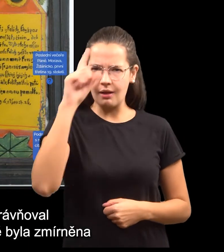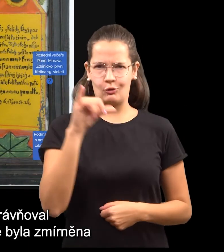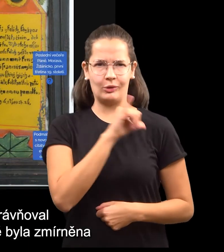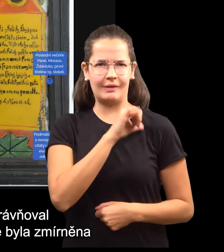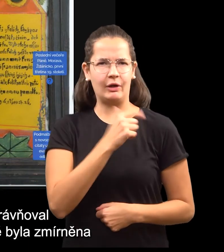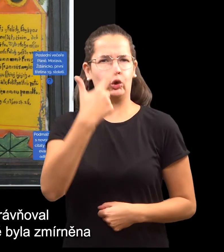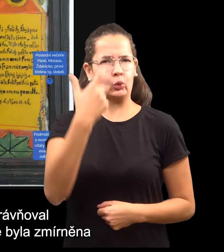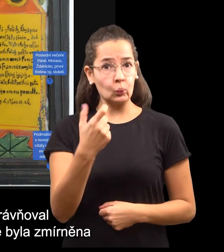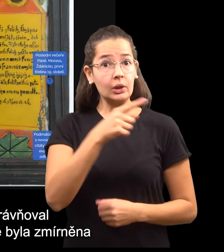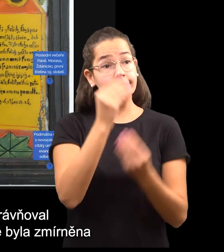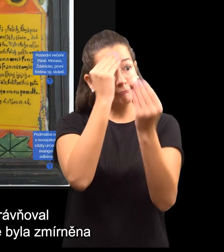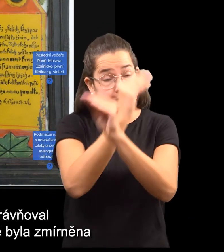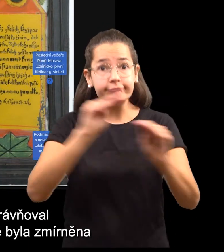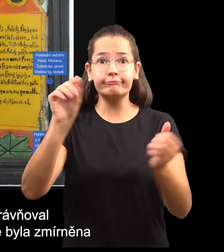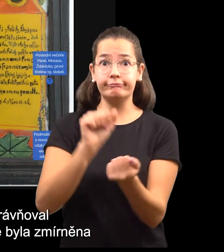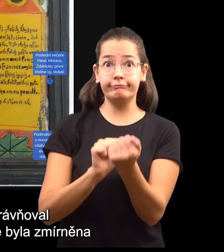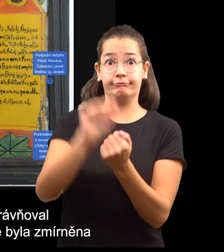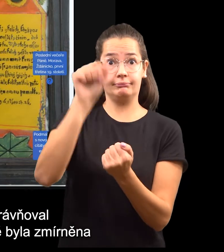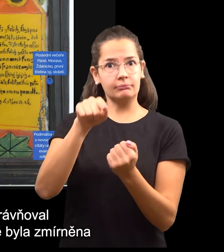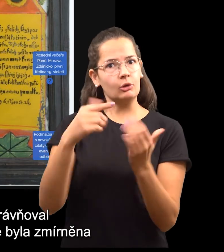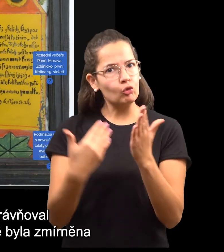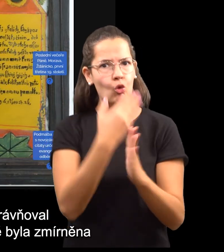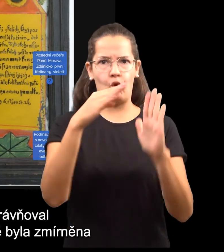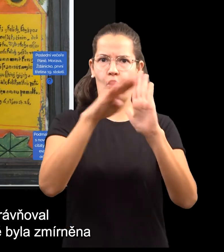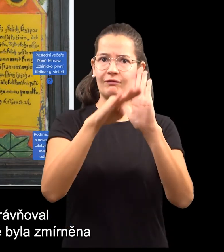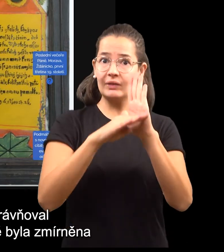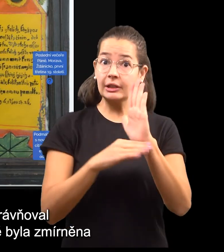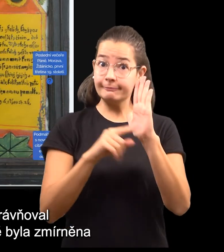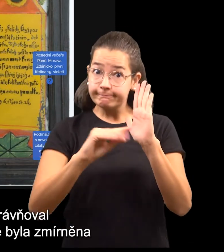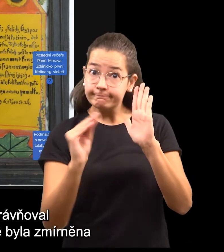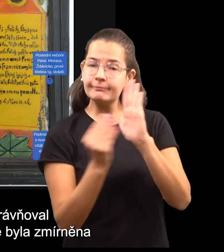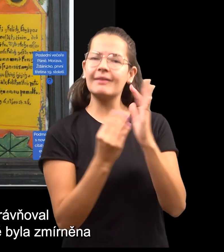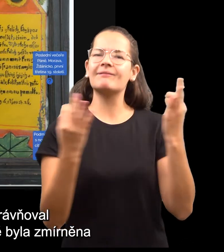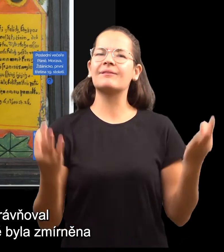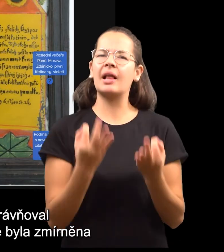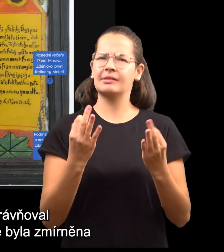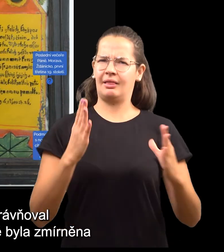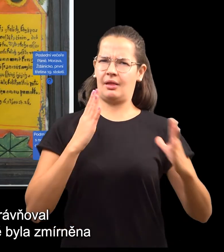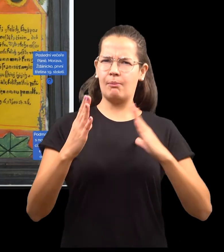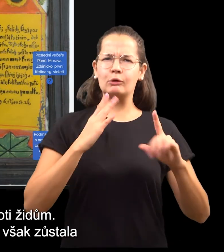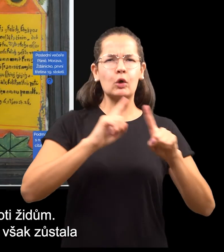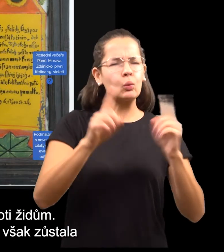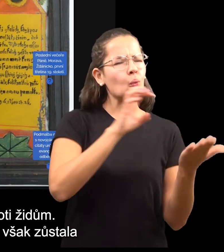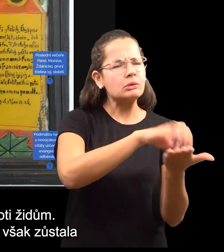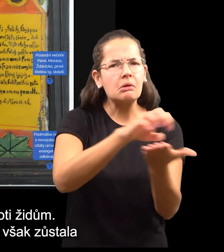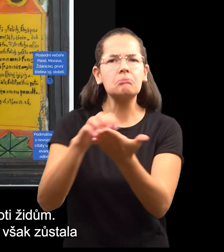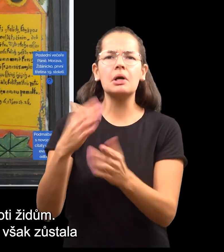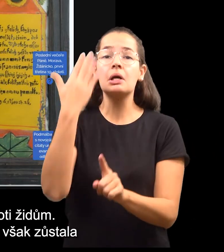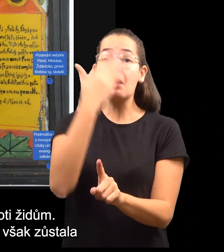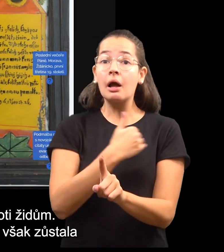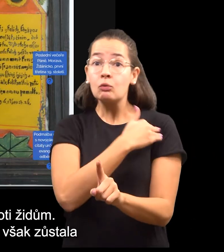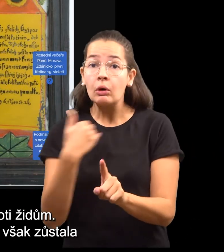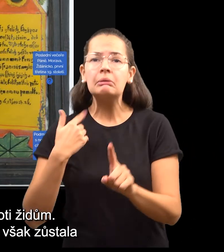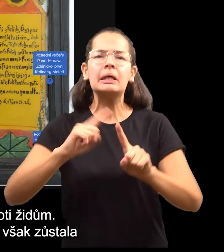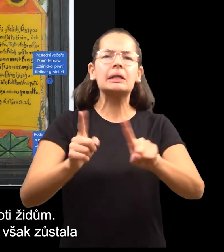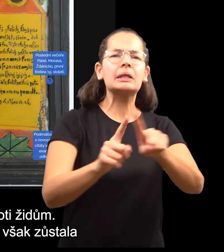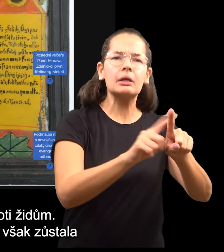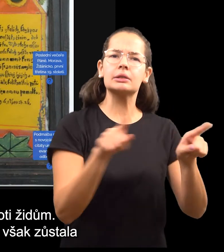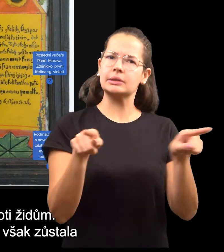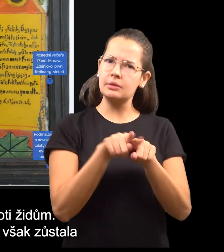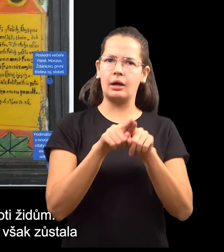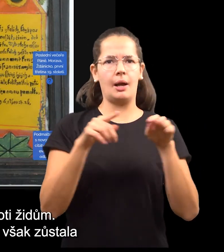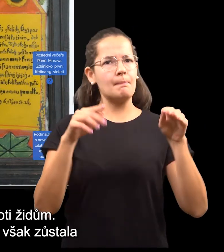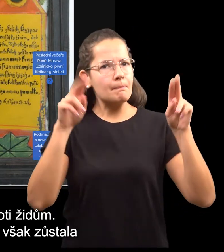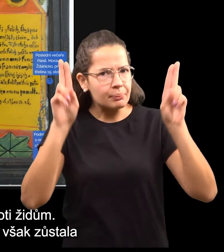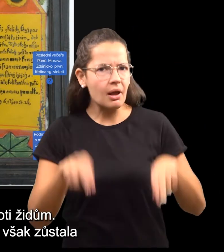který občansky zrovnoprávňoval katolíky s nekatolíky. Současně byla zmírněna diskriminační opatření proti židům.